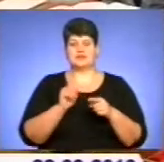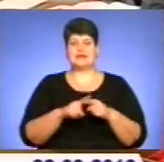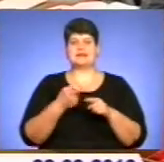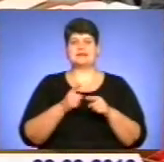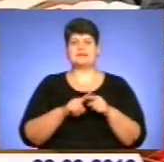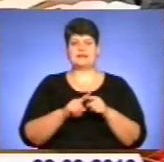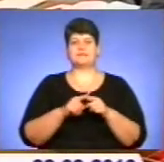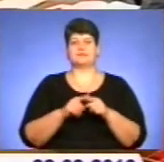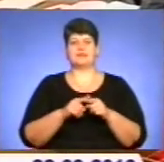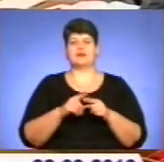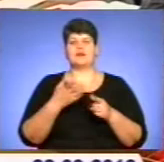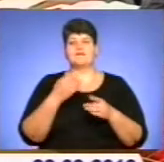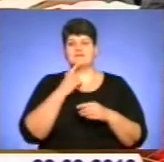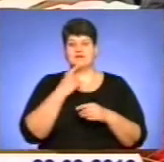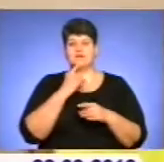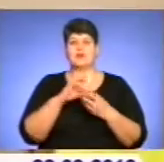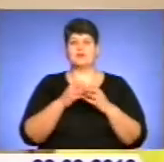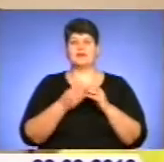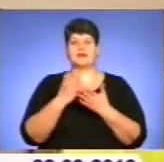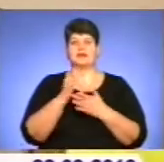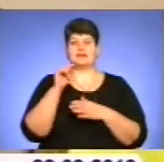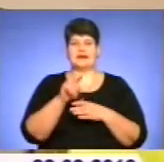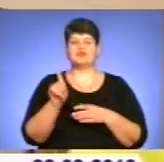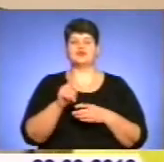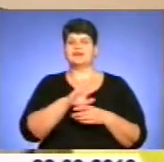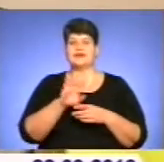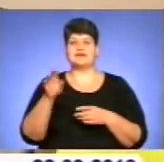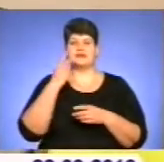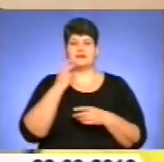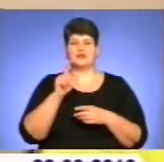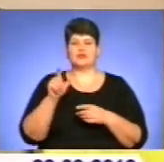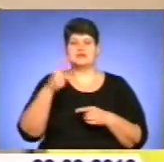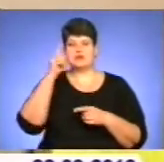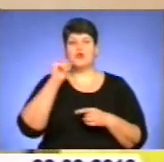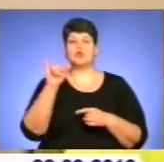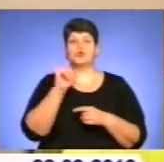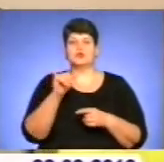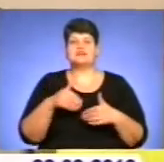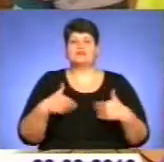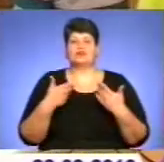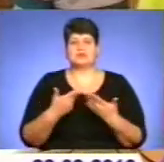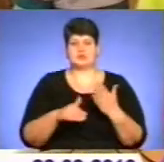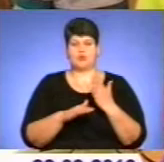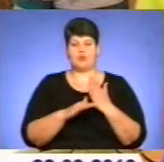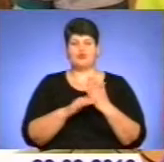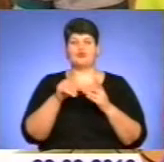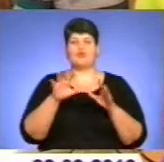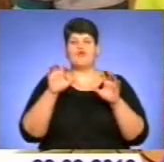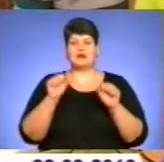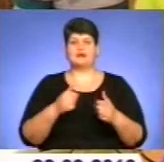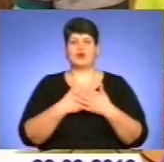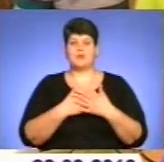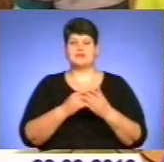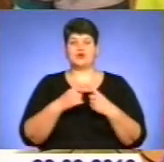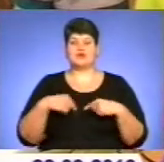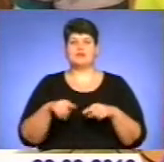найпоширеніших міфів. Проблемою також є те, що не завжди ці громадяни знають, куди звернутися за допомогою. Тому влада громадської організації